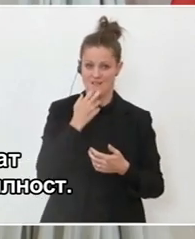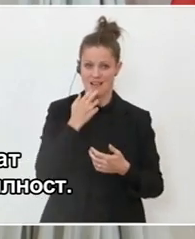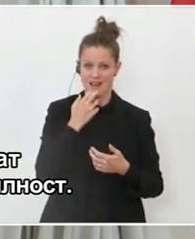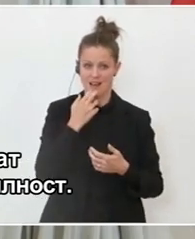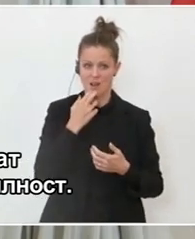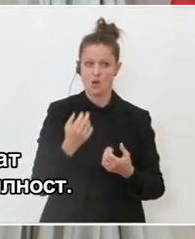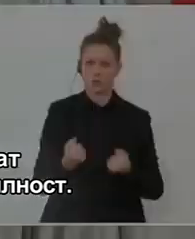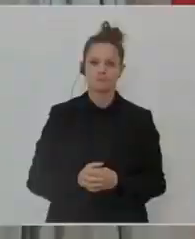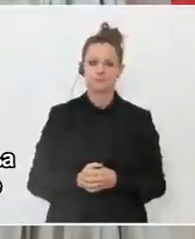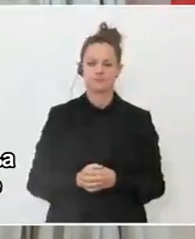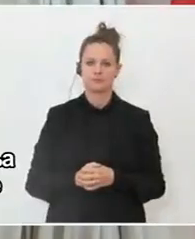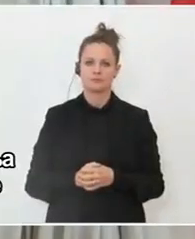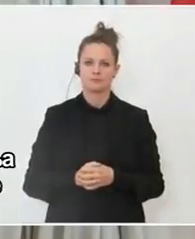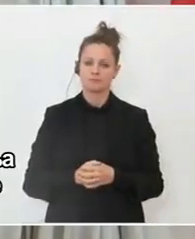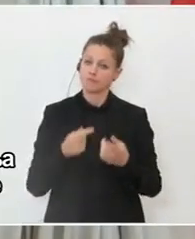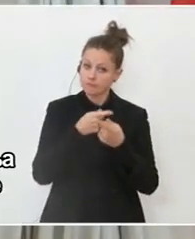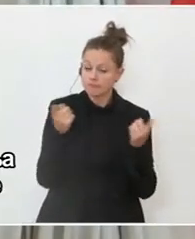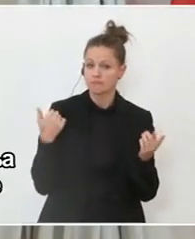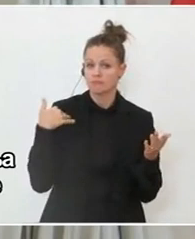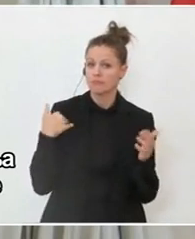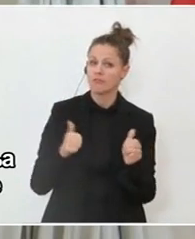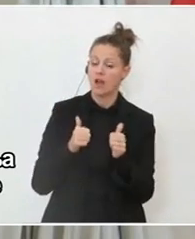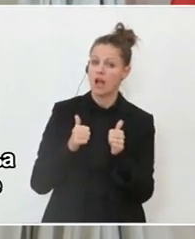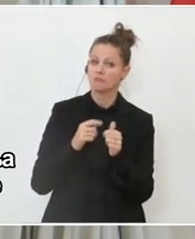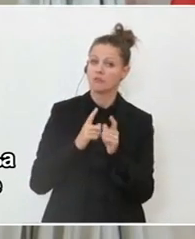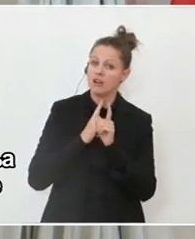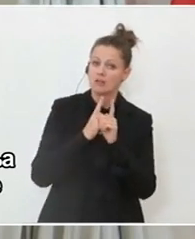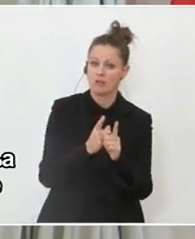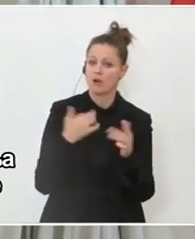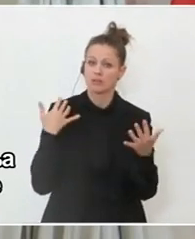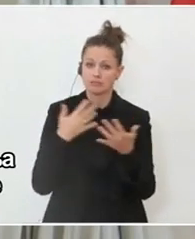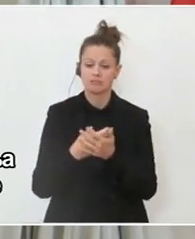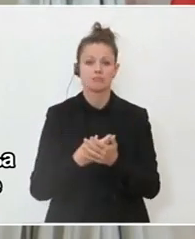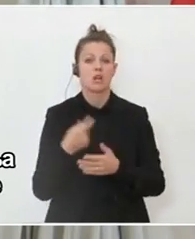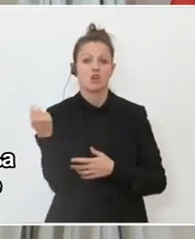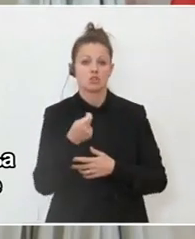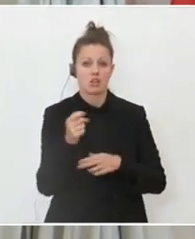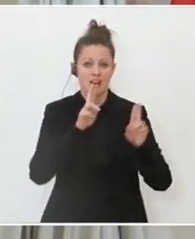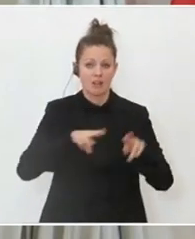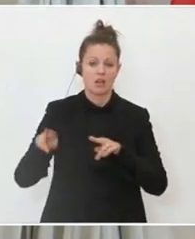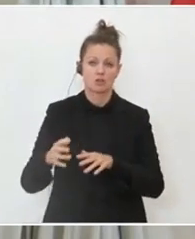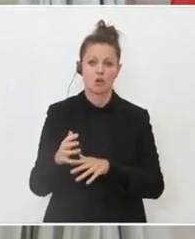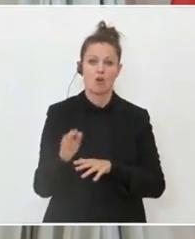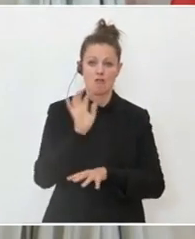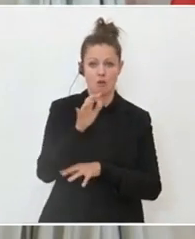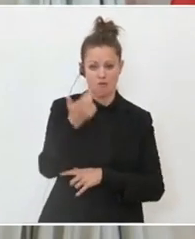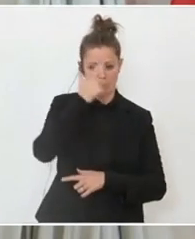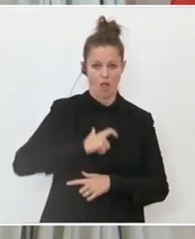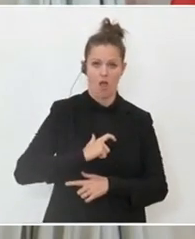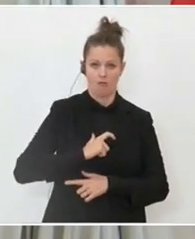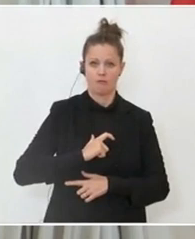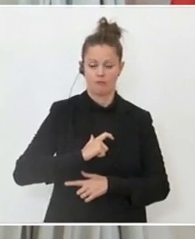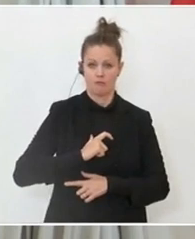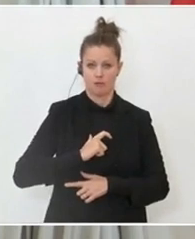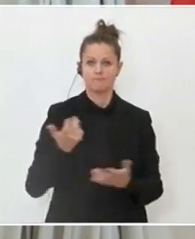zu gewährleisten. Sie haben alle mitverfolgt, dass in den letzten Tagen strafrechtliche Vorwürfe gegen mich erhoben worden sind.